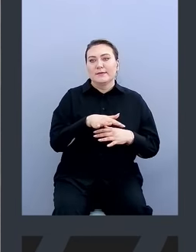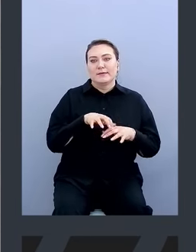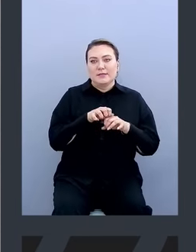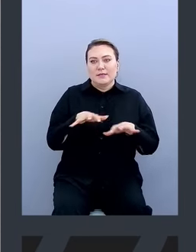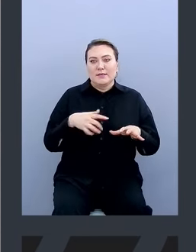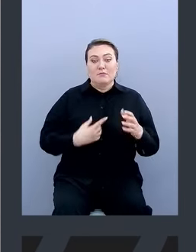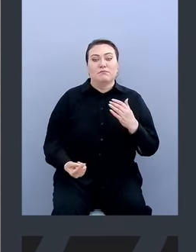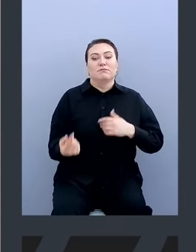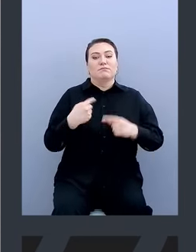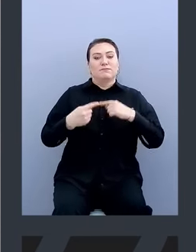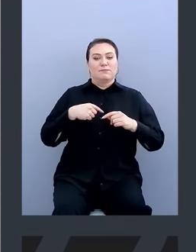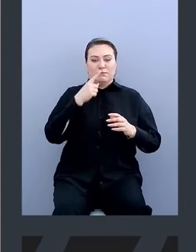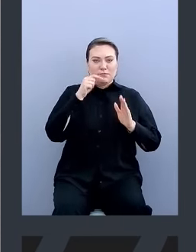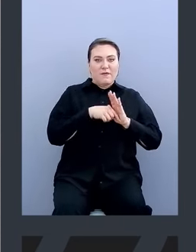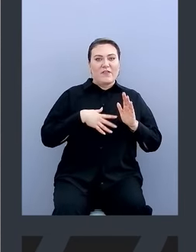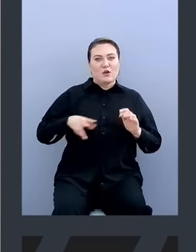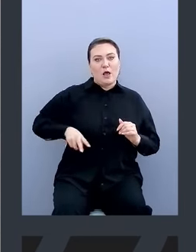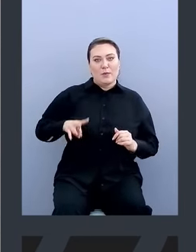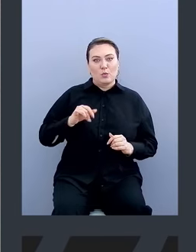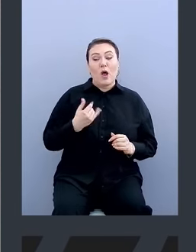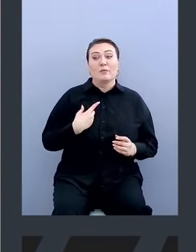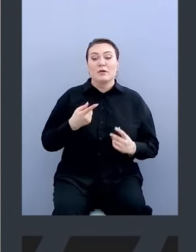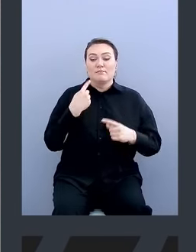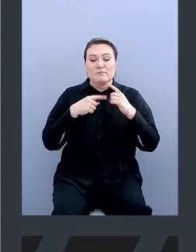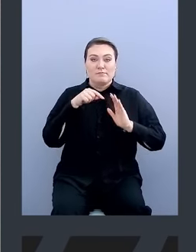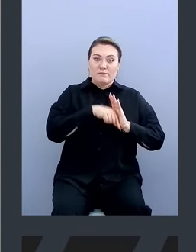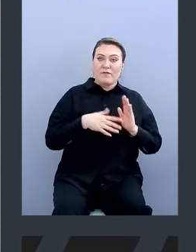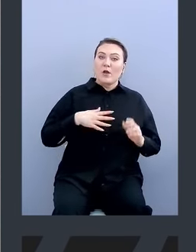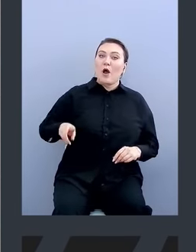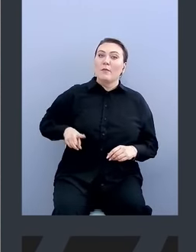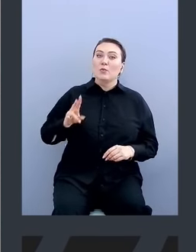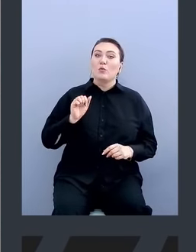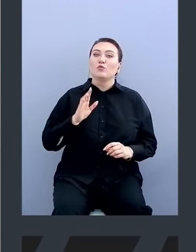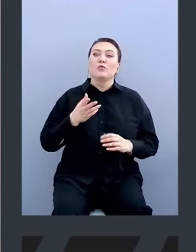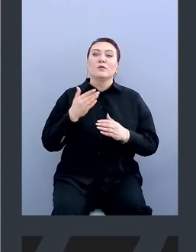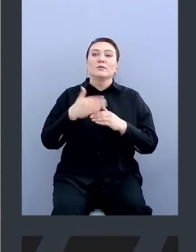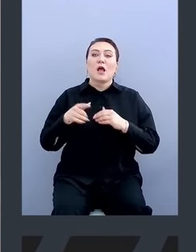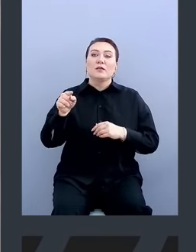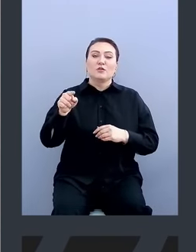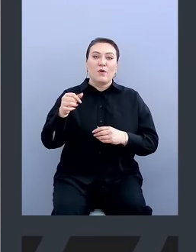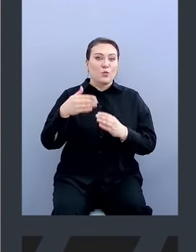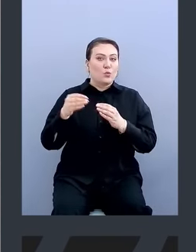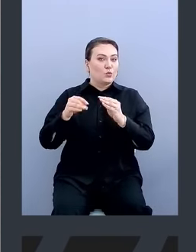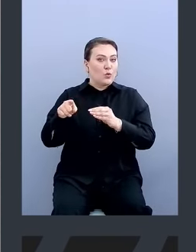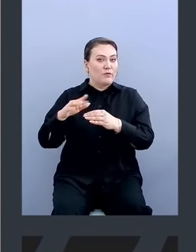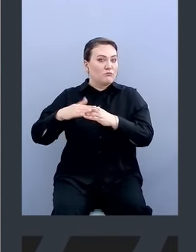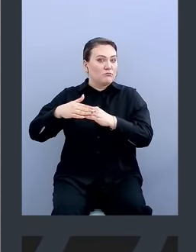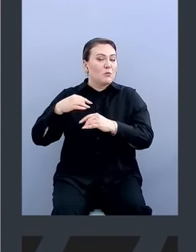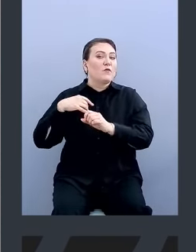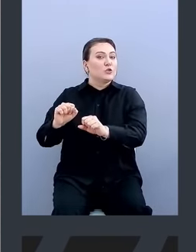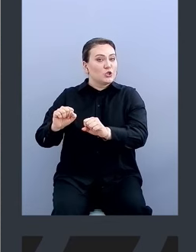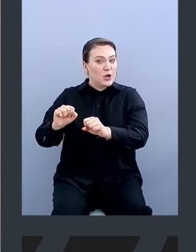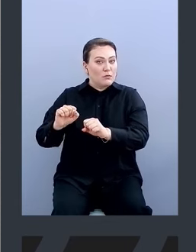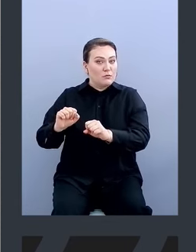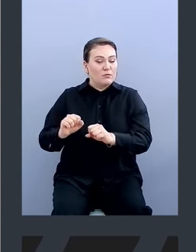сети прийти к нашей админке. Теперь можно прийти в нашу админку только из конечного устройства. Мы его защищаем. Соответственно, мы как